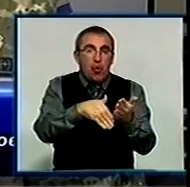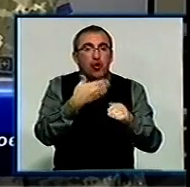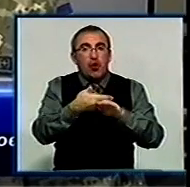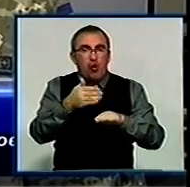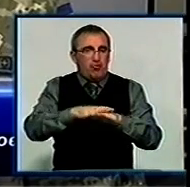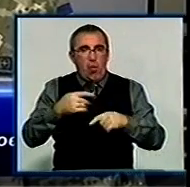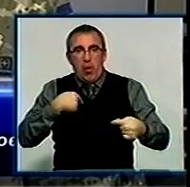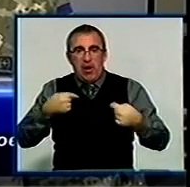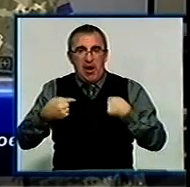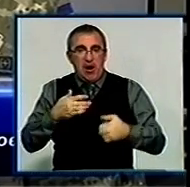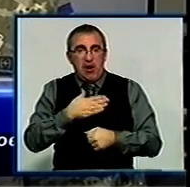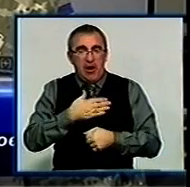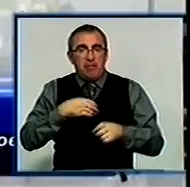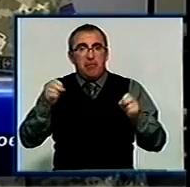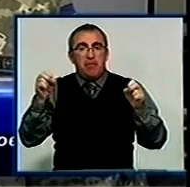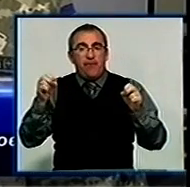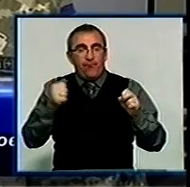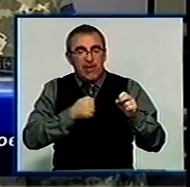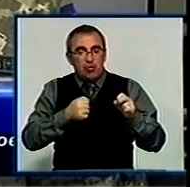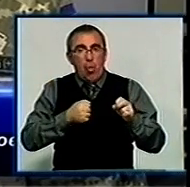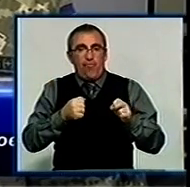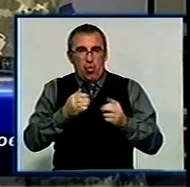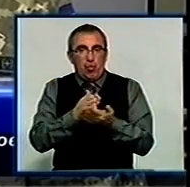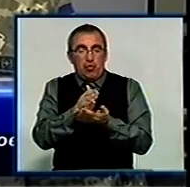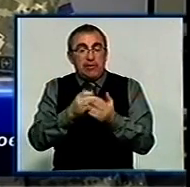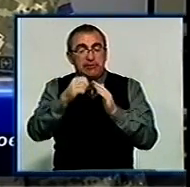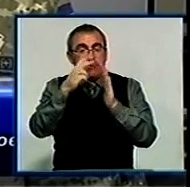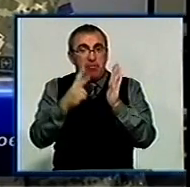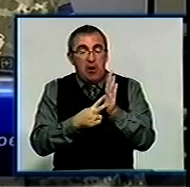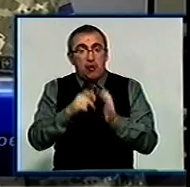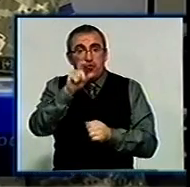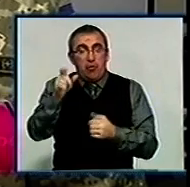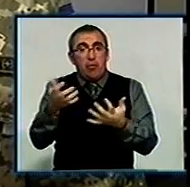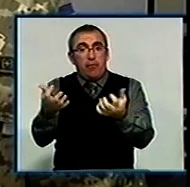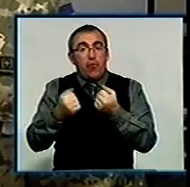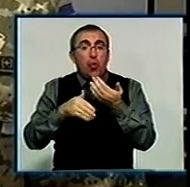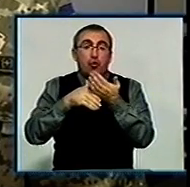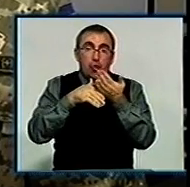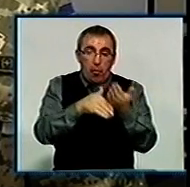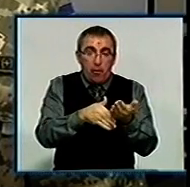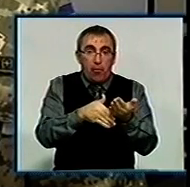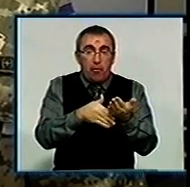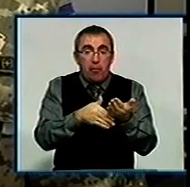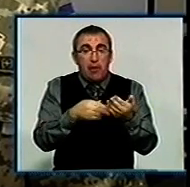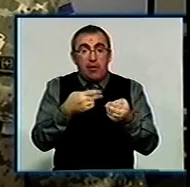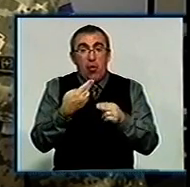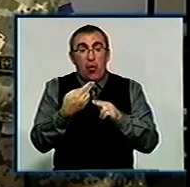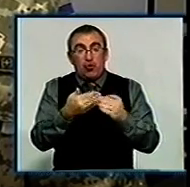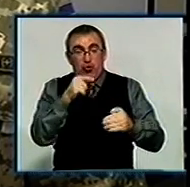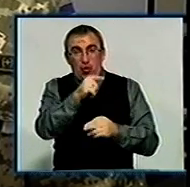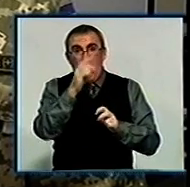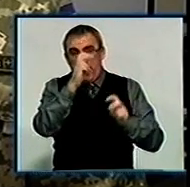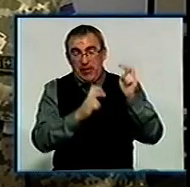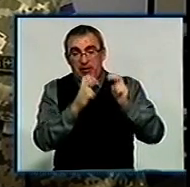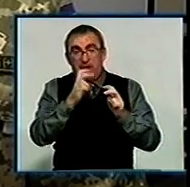нашим військовослужбовцям. 17 чоловік отримали допомогу від цього підприємства, а також